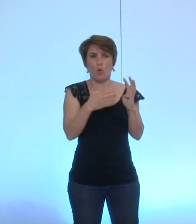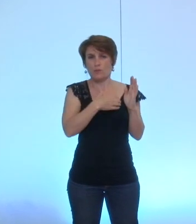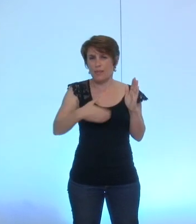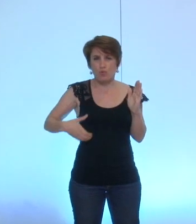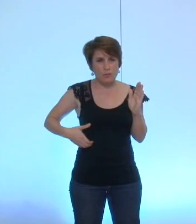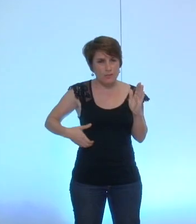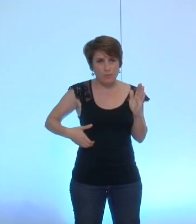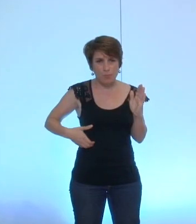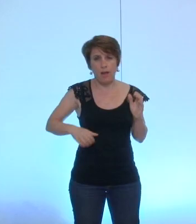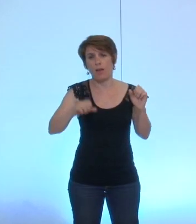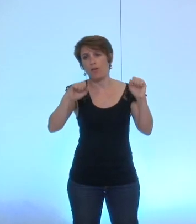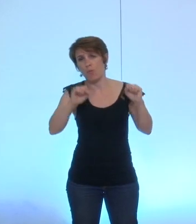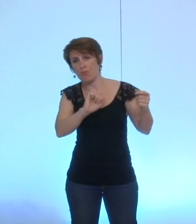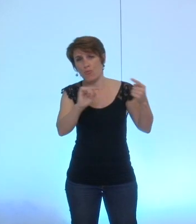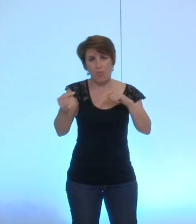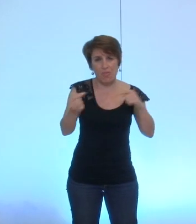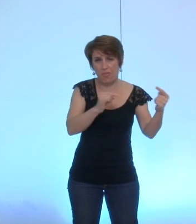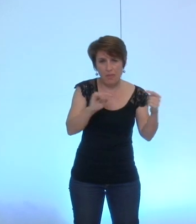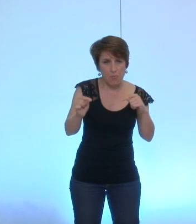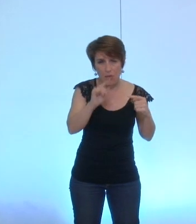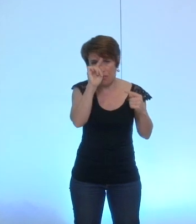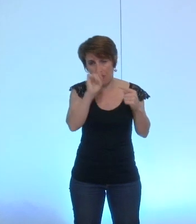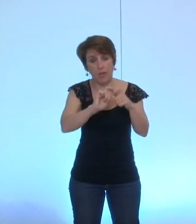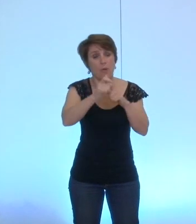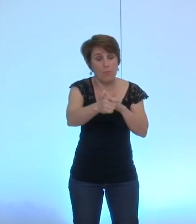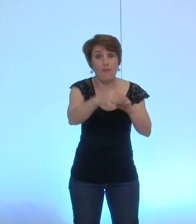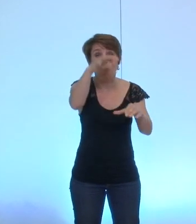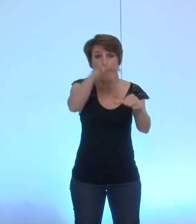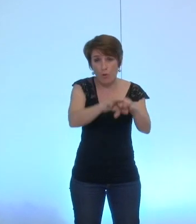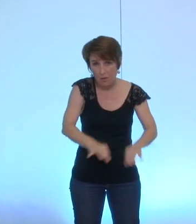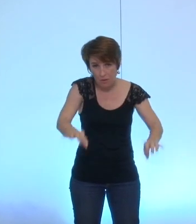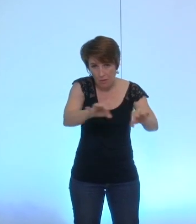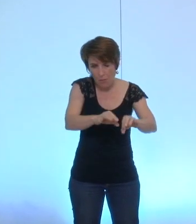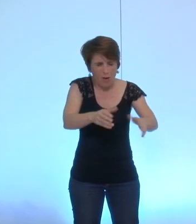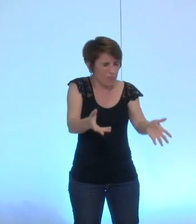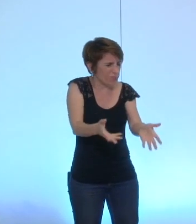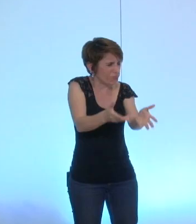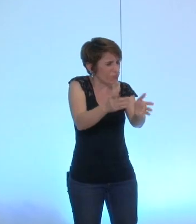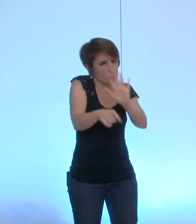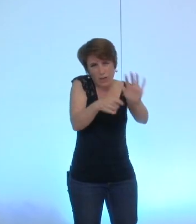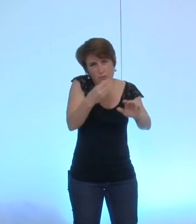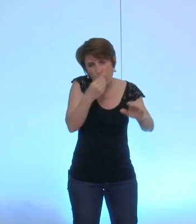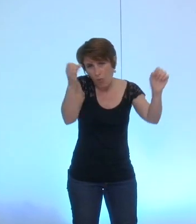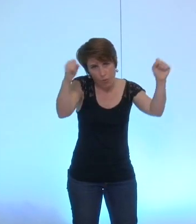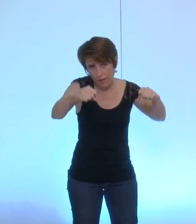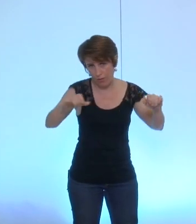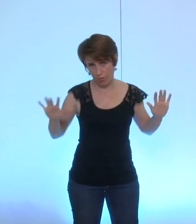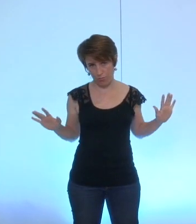débattre de sujets qui ne font pas l'objet d'un vote nous sommes bien d'accord avec cela